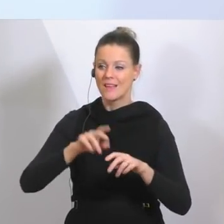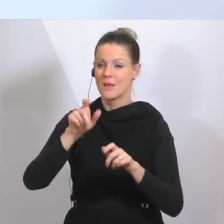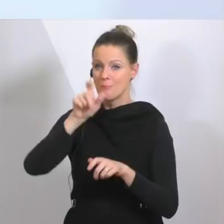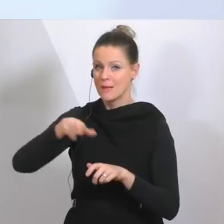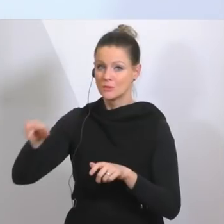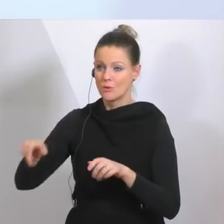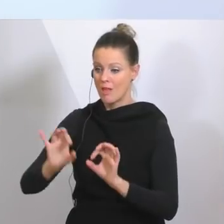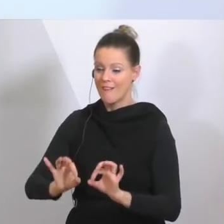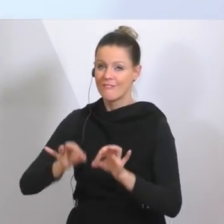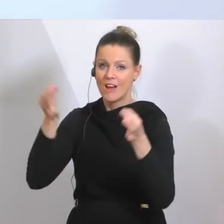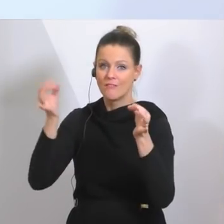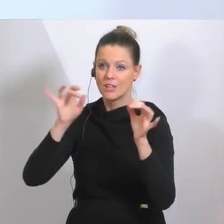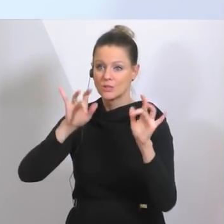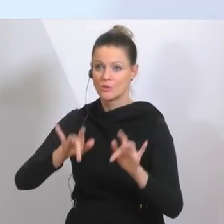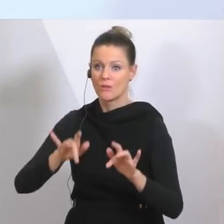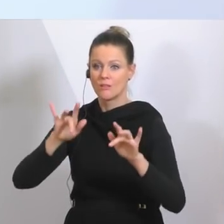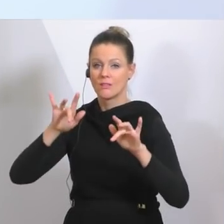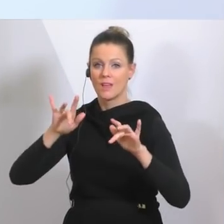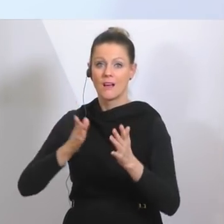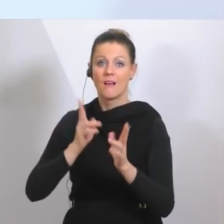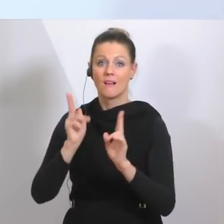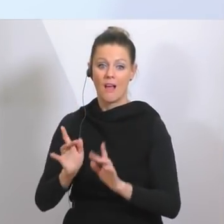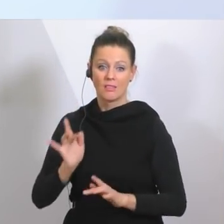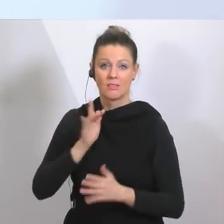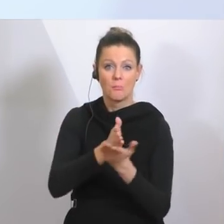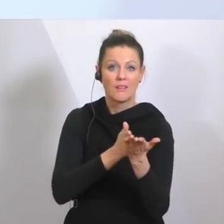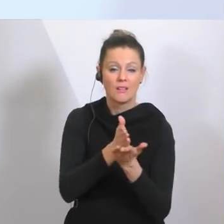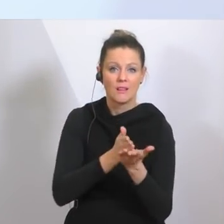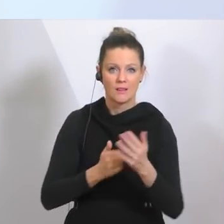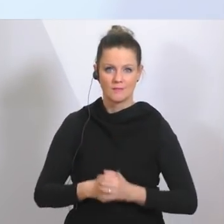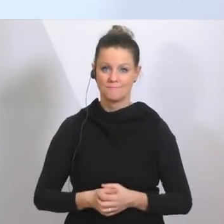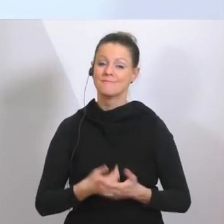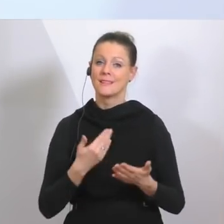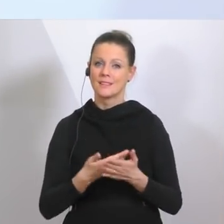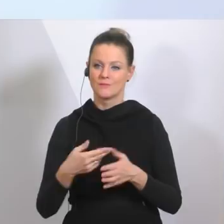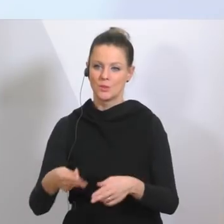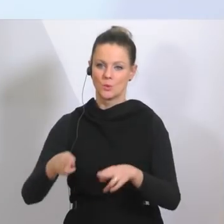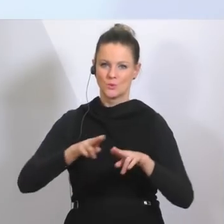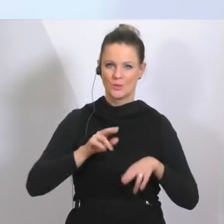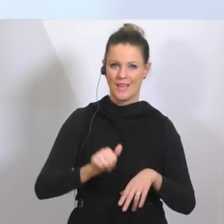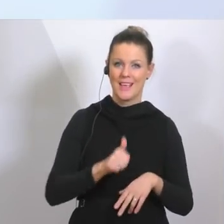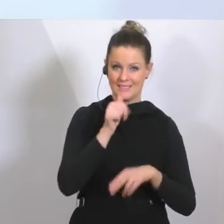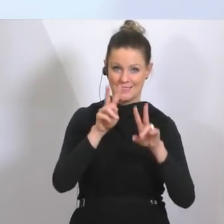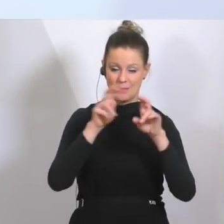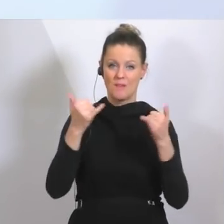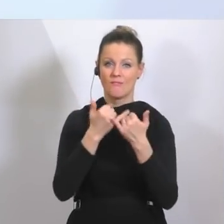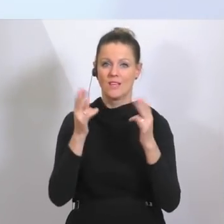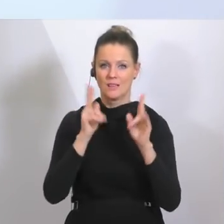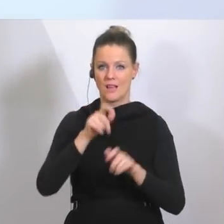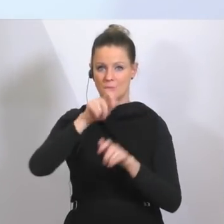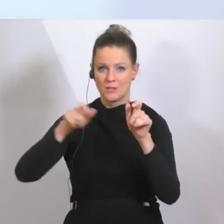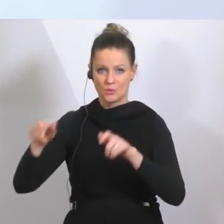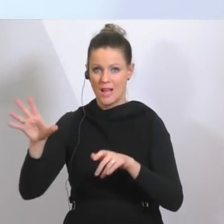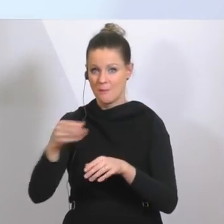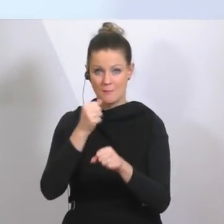Mitarbeiterinnen habe. Deswegen kommen wir wieder zur ersten Frage zurück. Wie können wir das Personal, die Mitarbeiter und Mitarbeiterinnen